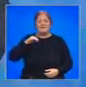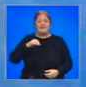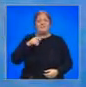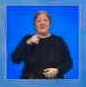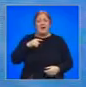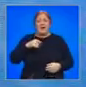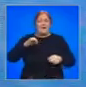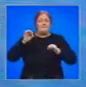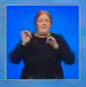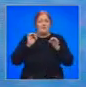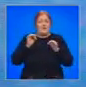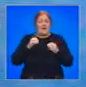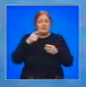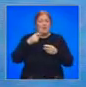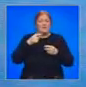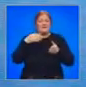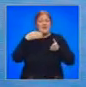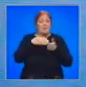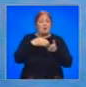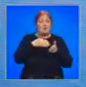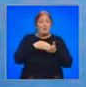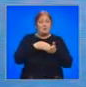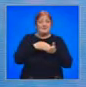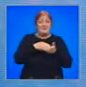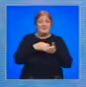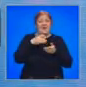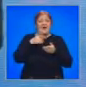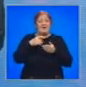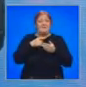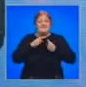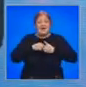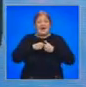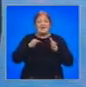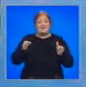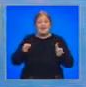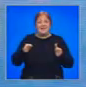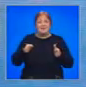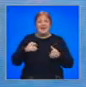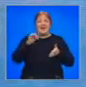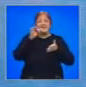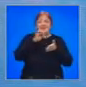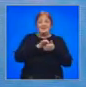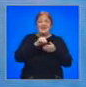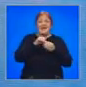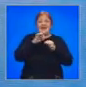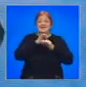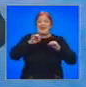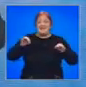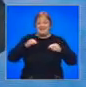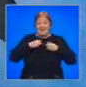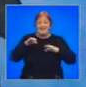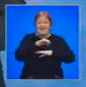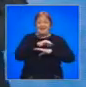модерно да се противопоставяме, да се разделяме, да чертаем разделителни линии.